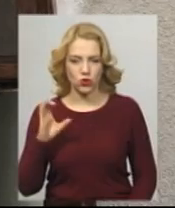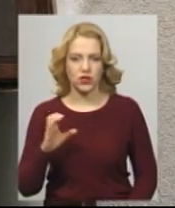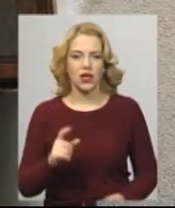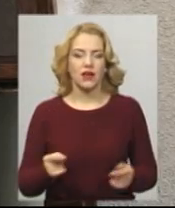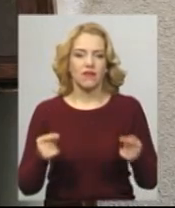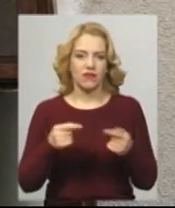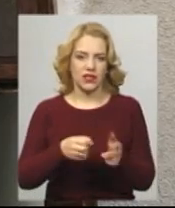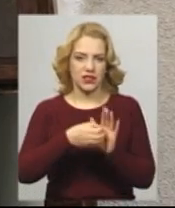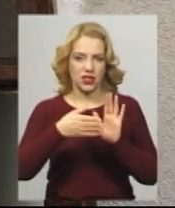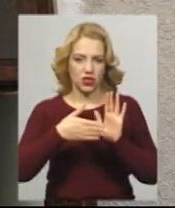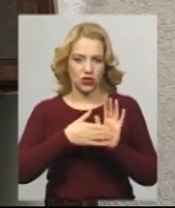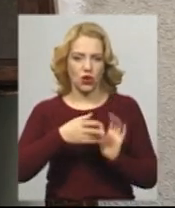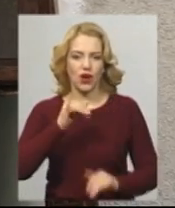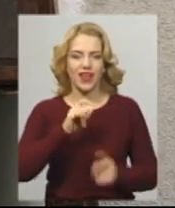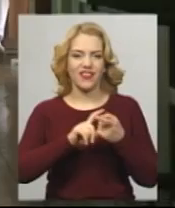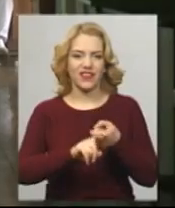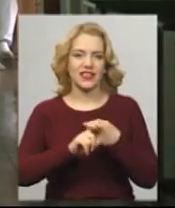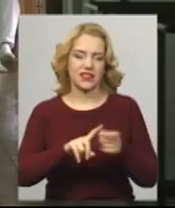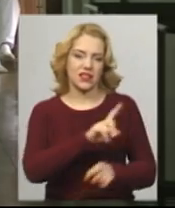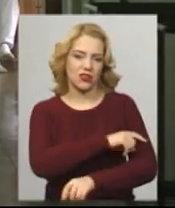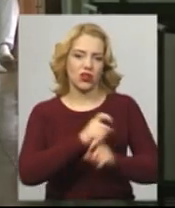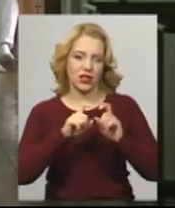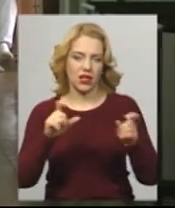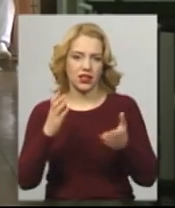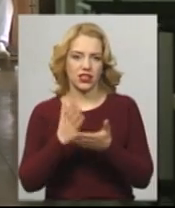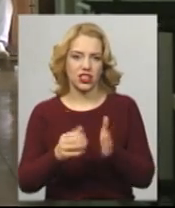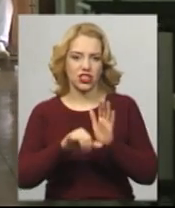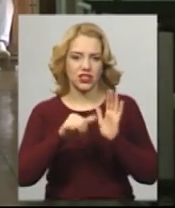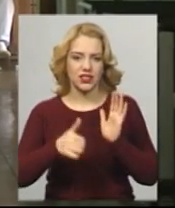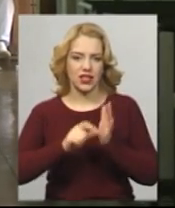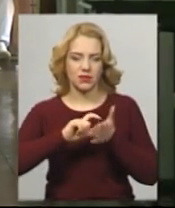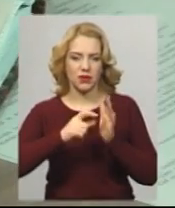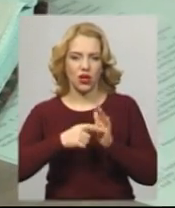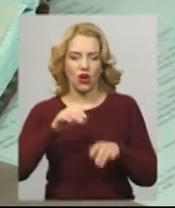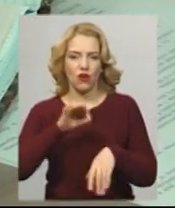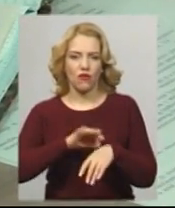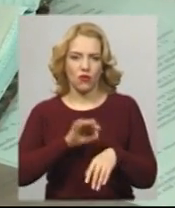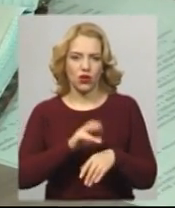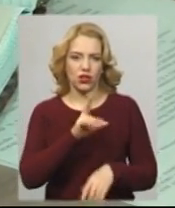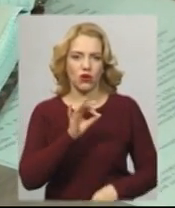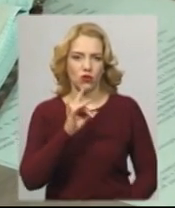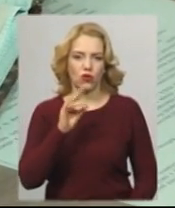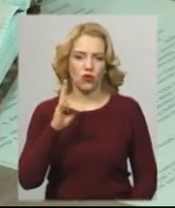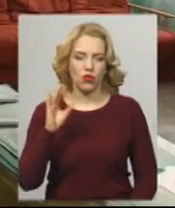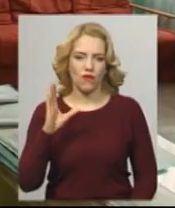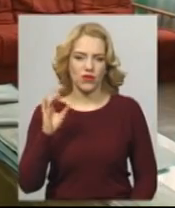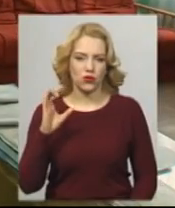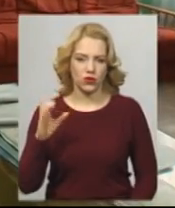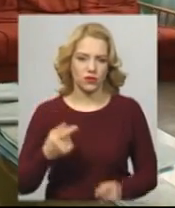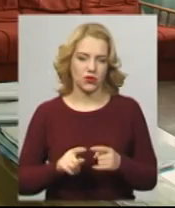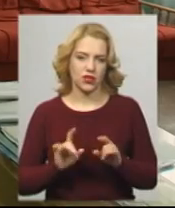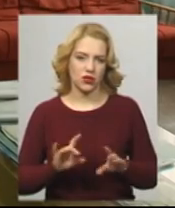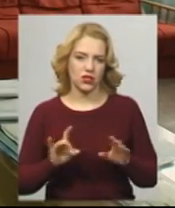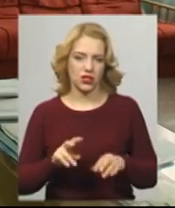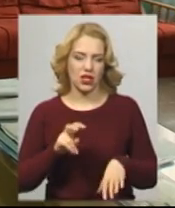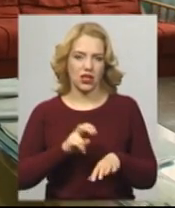інфекційну лікарню. Для цього тут облаштували 16 палат для хворих на коронавірус. Про це Суспільному розповіла головна лікарка медзакладу Оксана